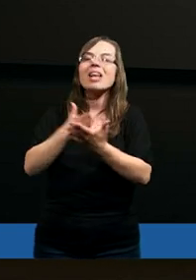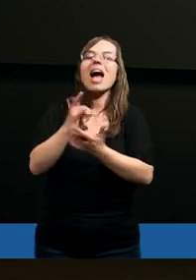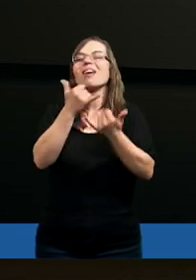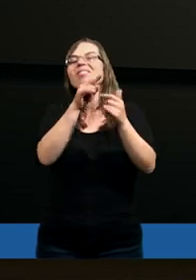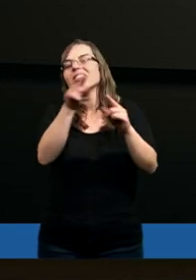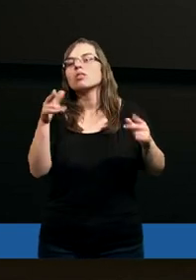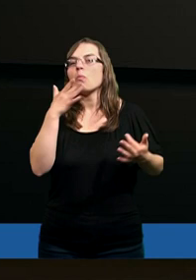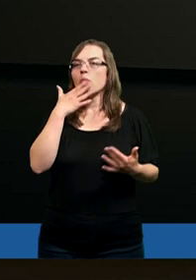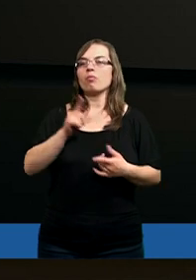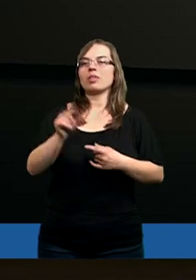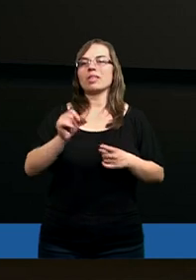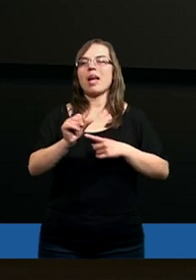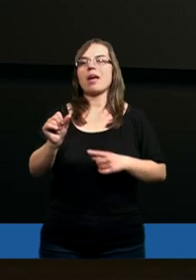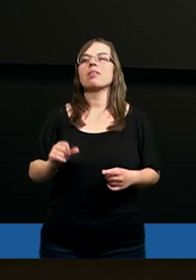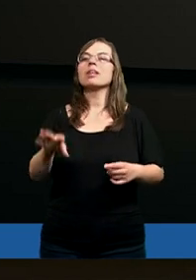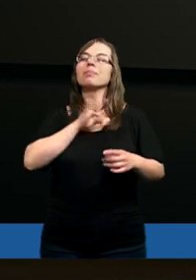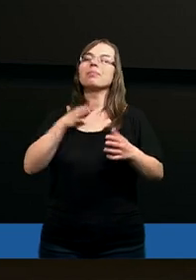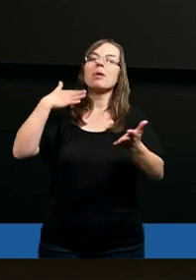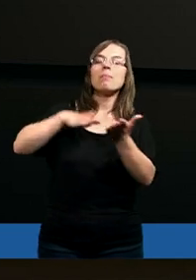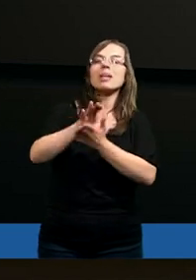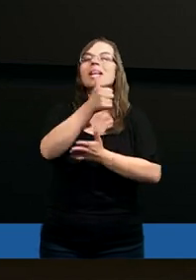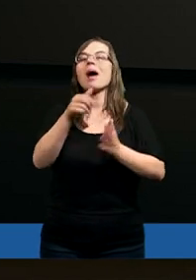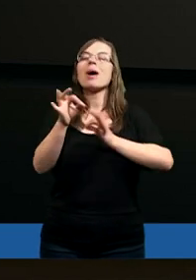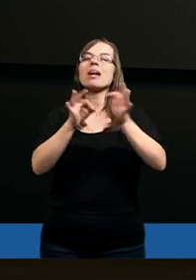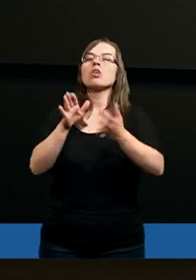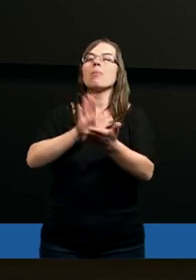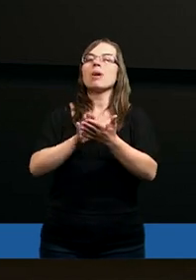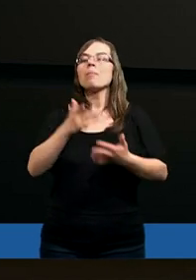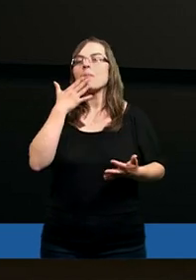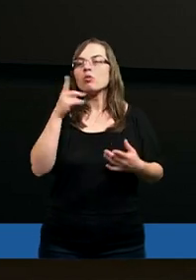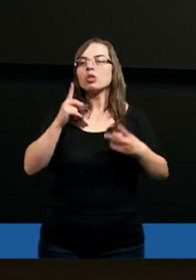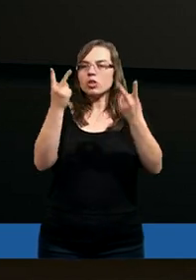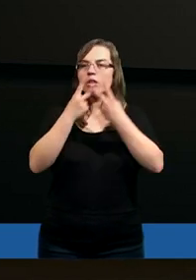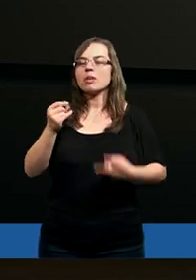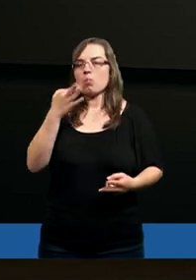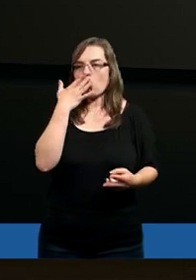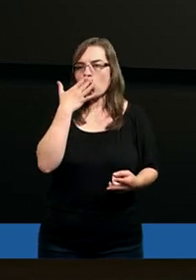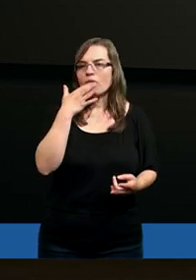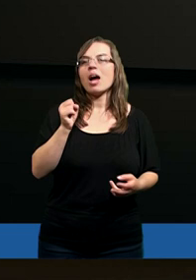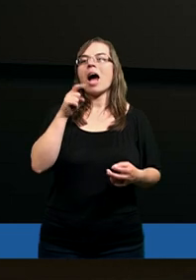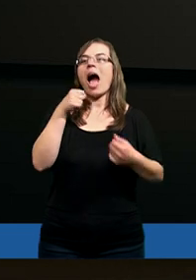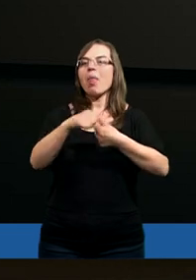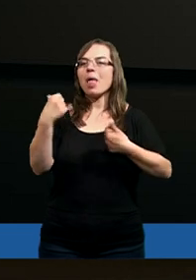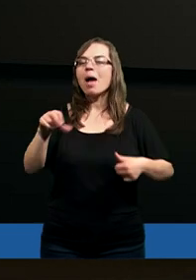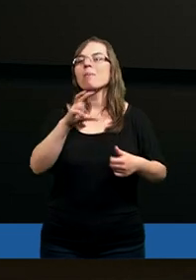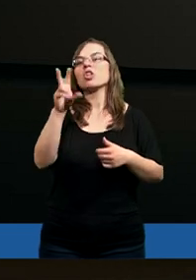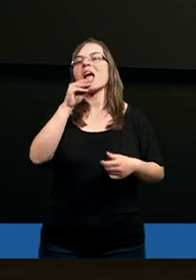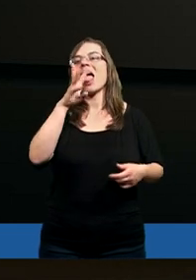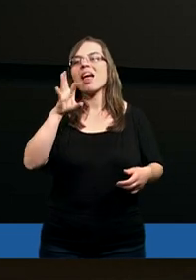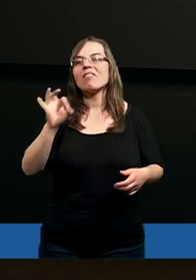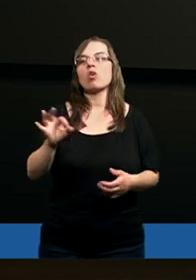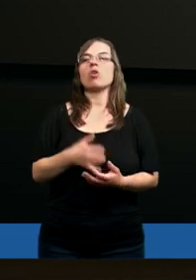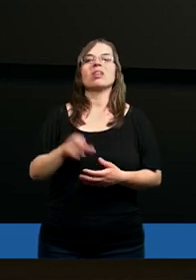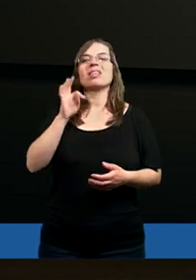Właściwie mi to przypomina historię z samego początku Biblii, kiedy przychodzi zły i mówi Adamie czy